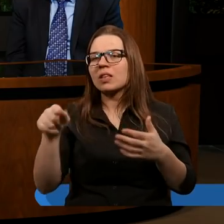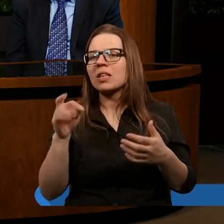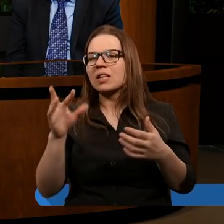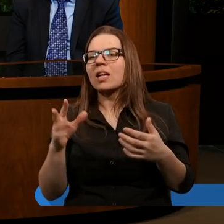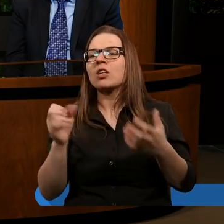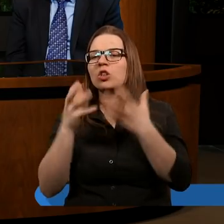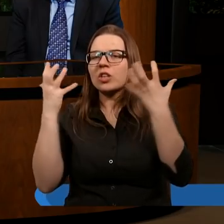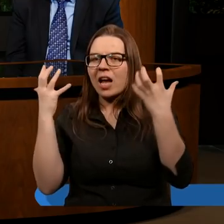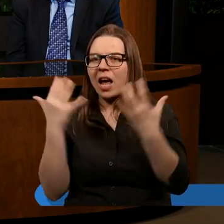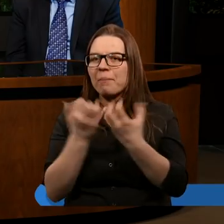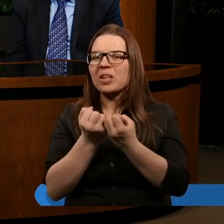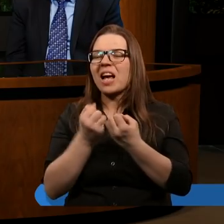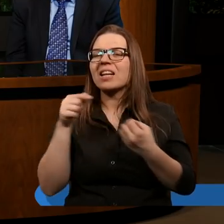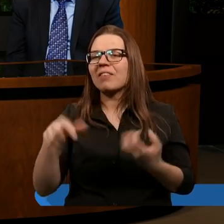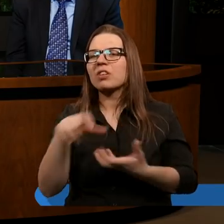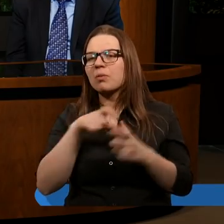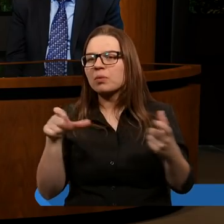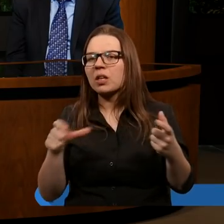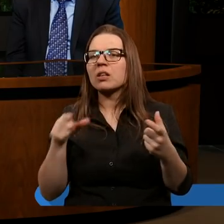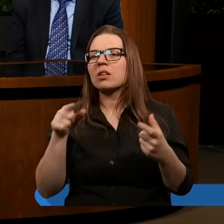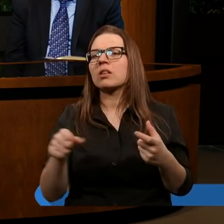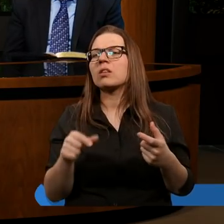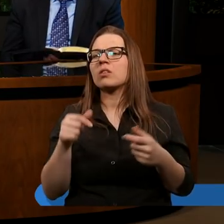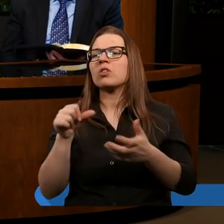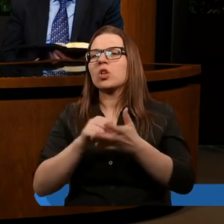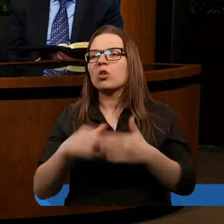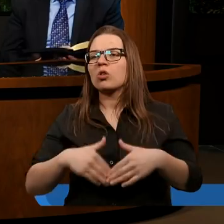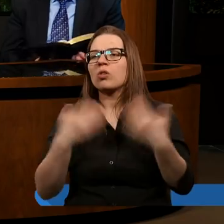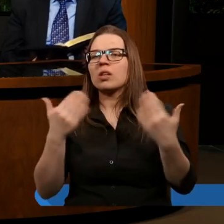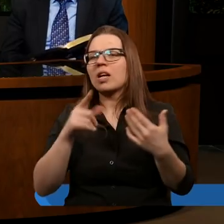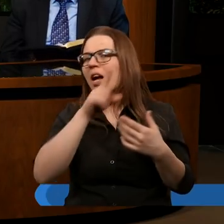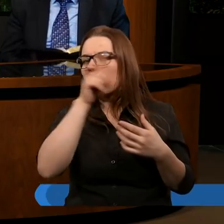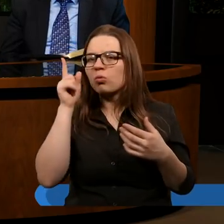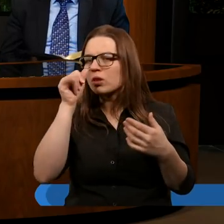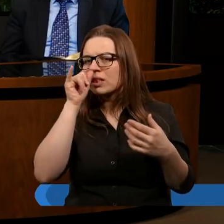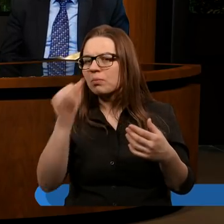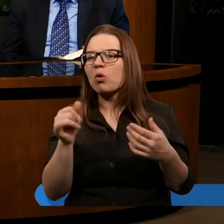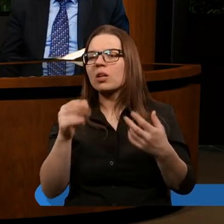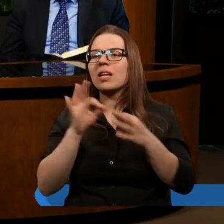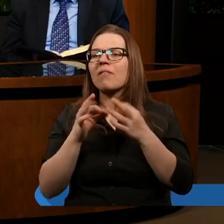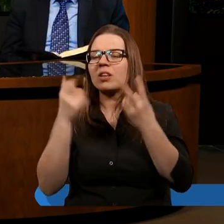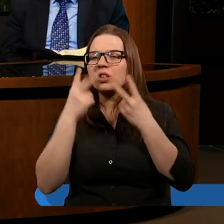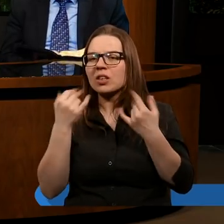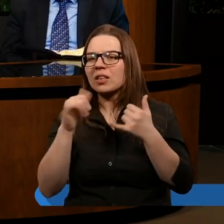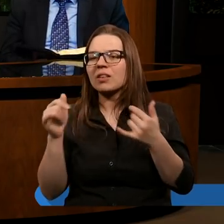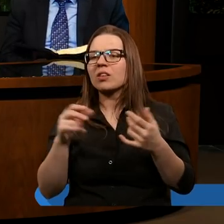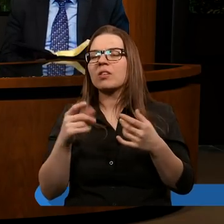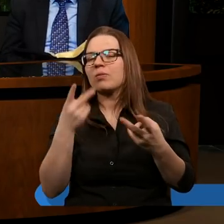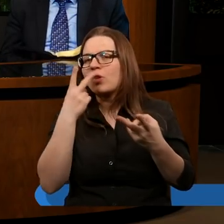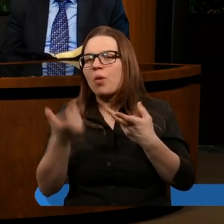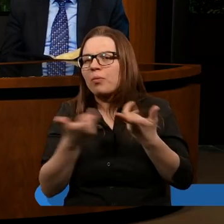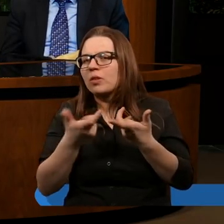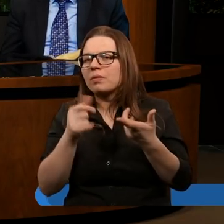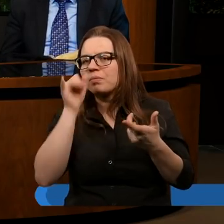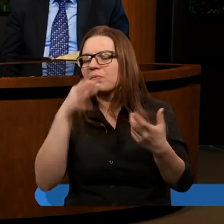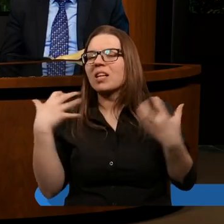sciemnienia w tym czasie, że w środku dnia ludzie nie byli w stanie czytać gazety, a ptactwo